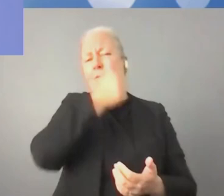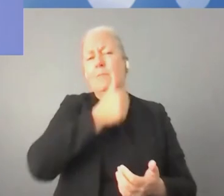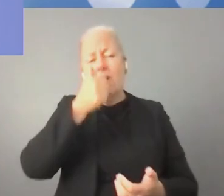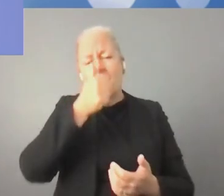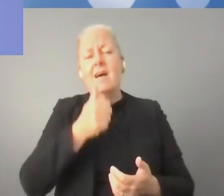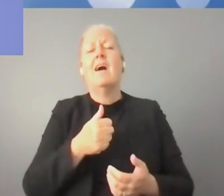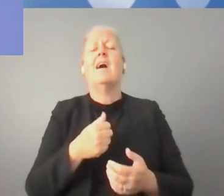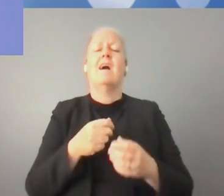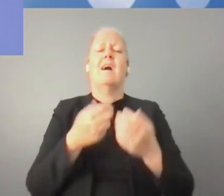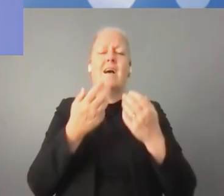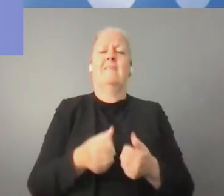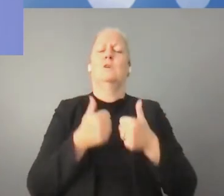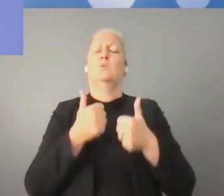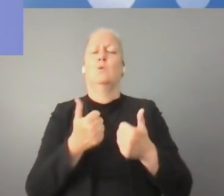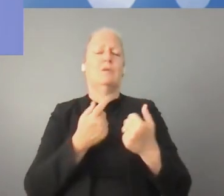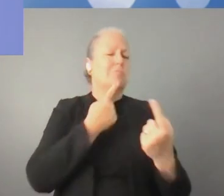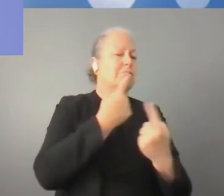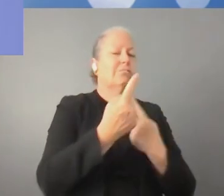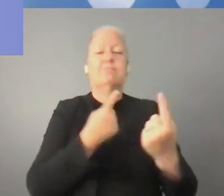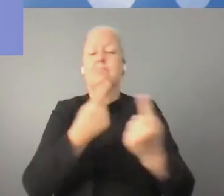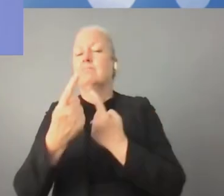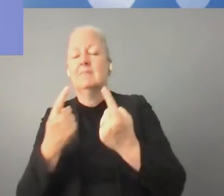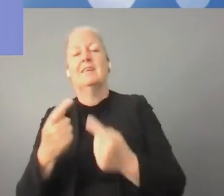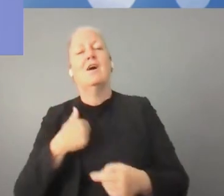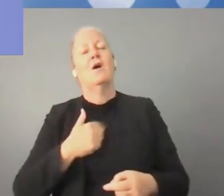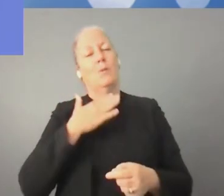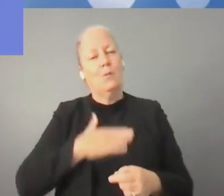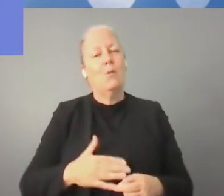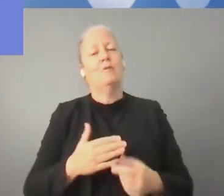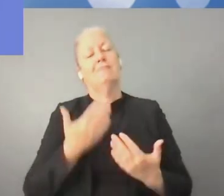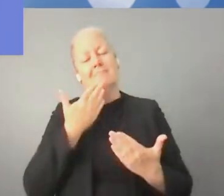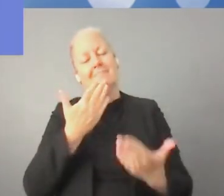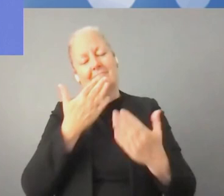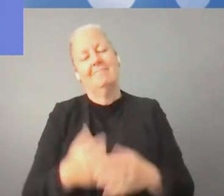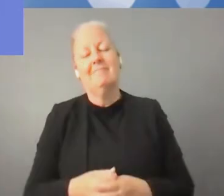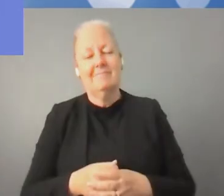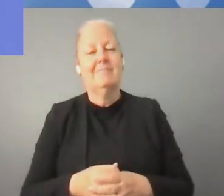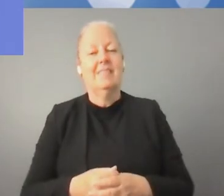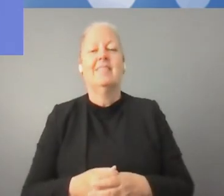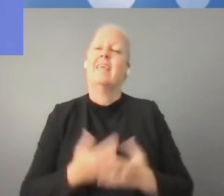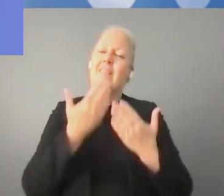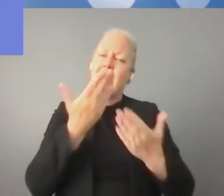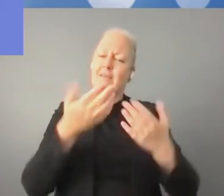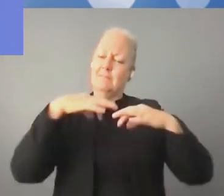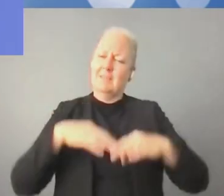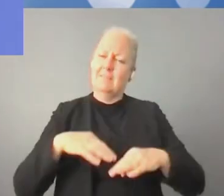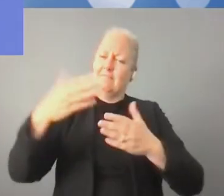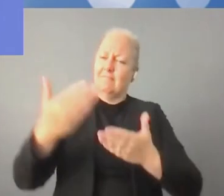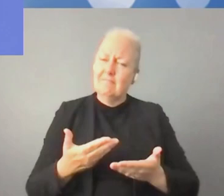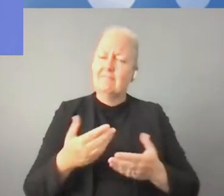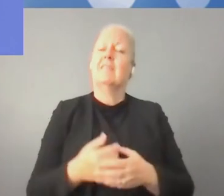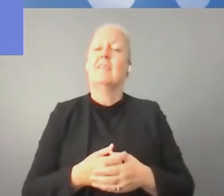الدولة التالية لمنتدى الحق كما الإنترنت. فأني